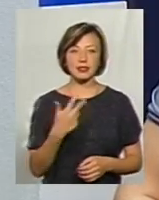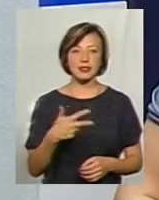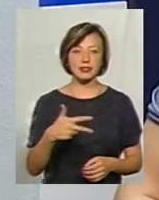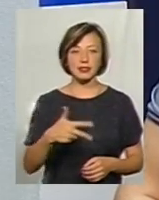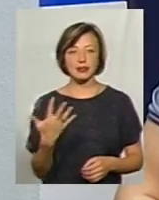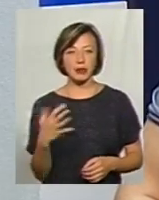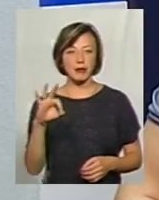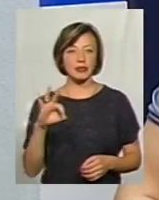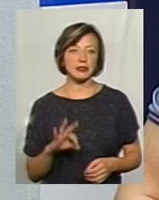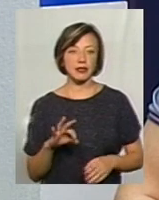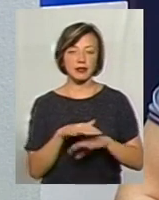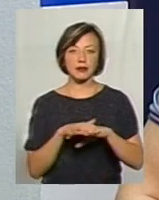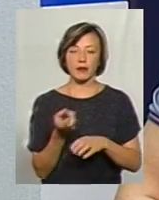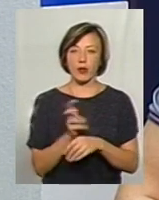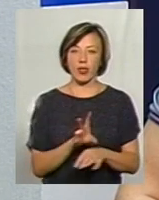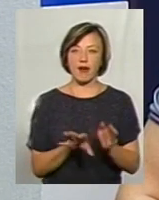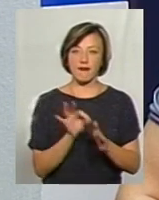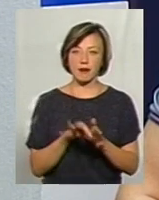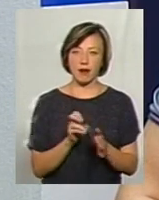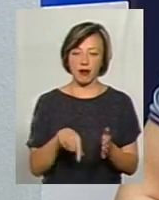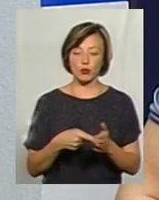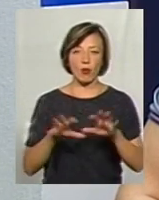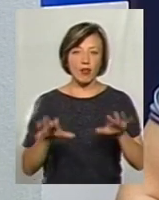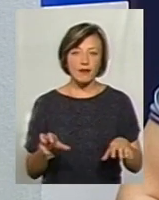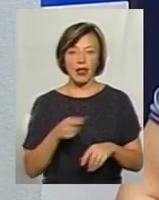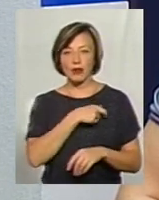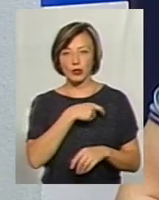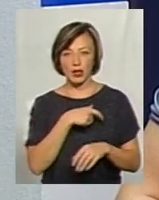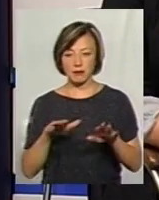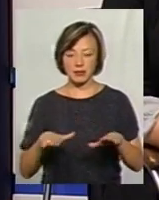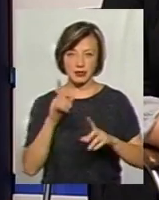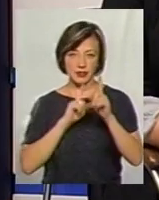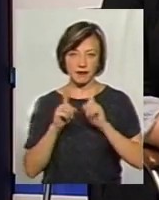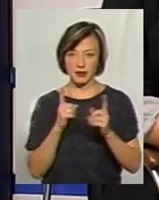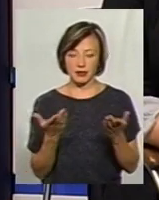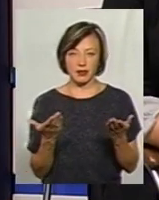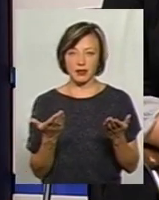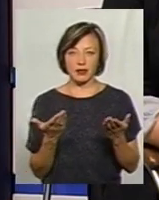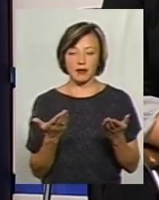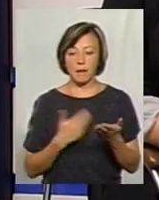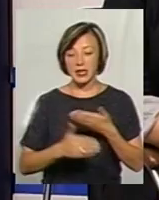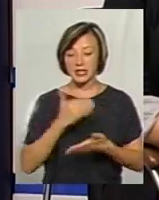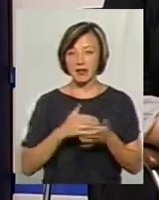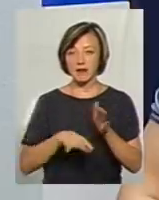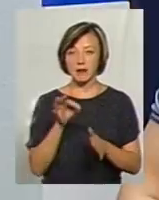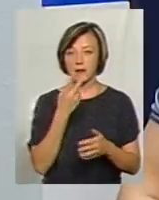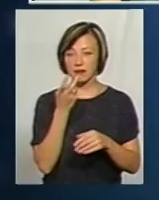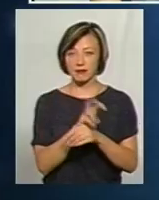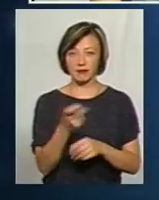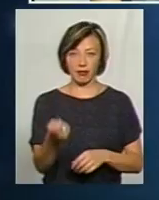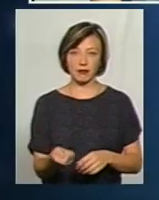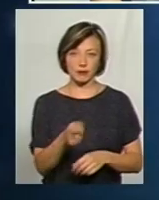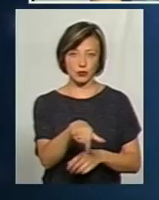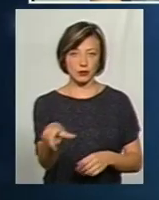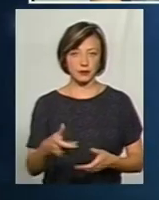-35% населения приходят на выборы как городского головы, так и депутатов местного совета. вот последние выборы показали, какая явка была на выборы.